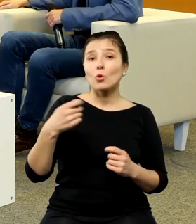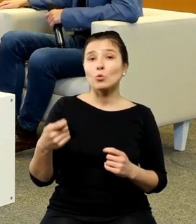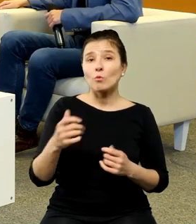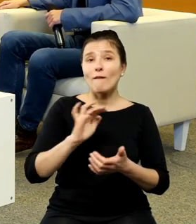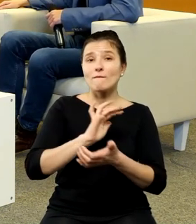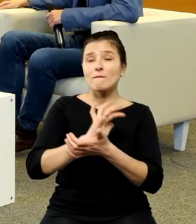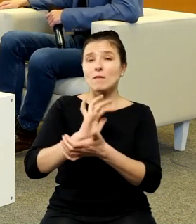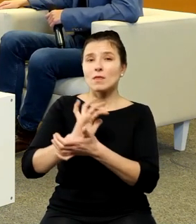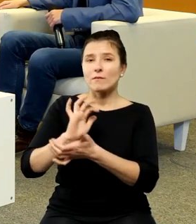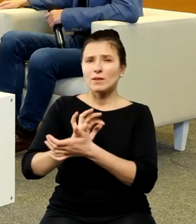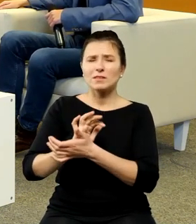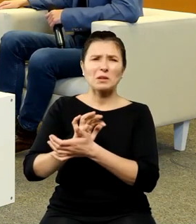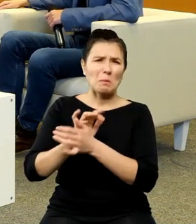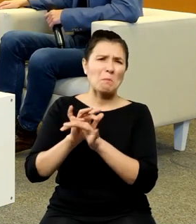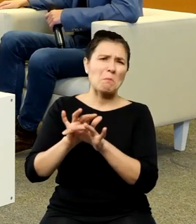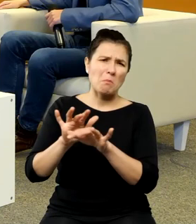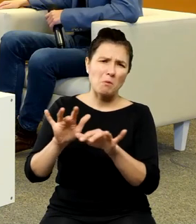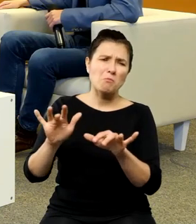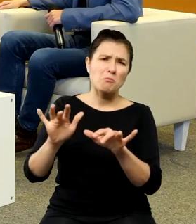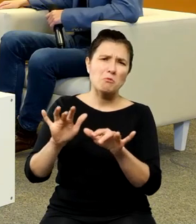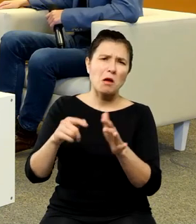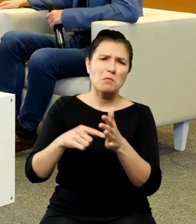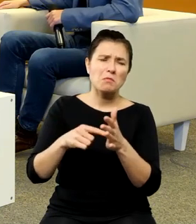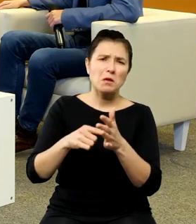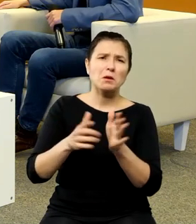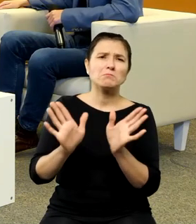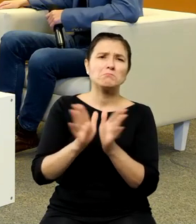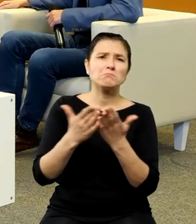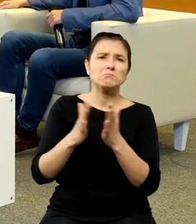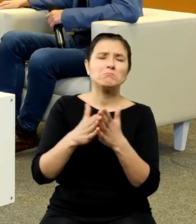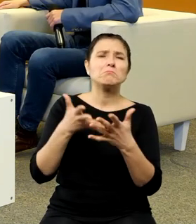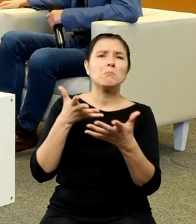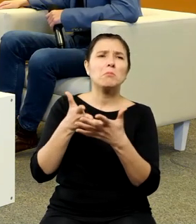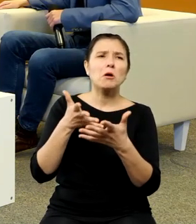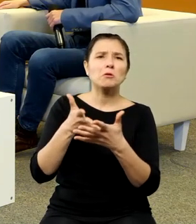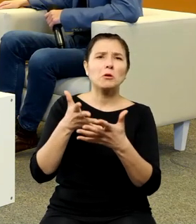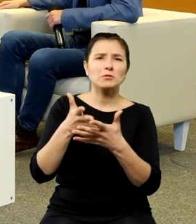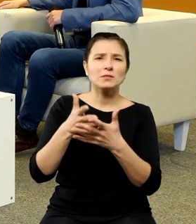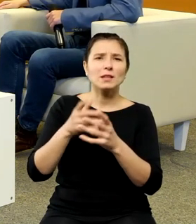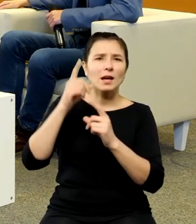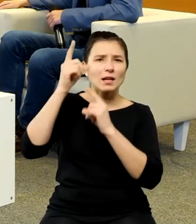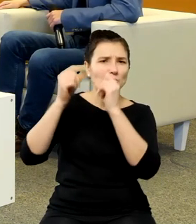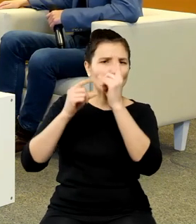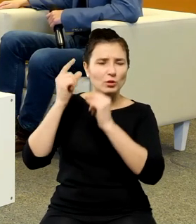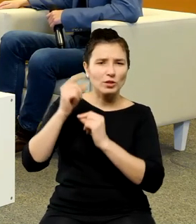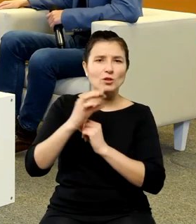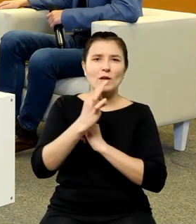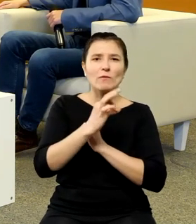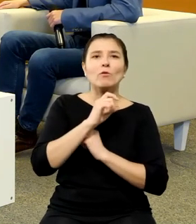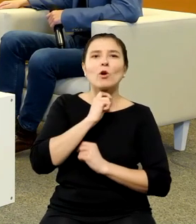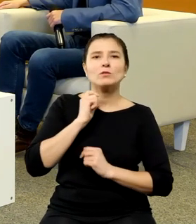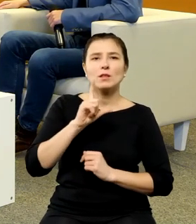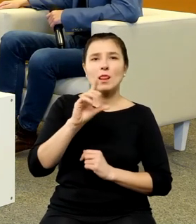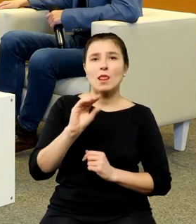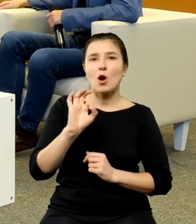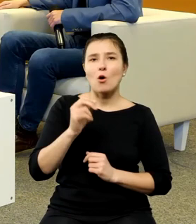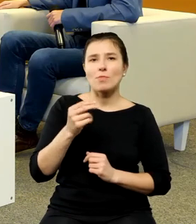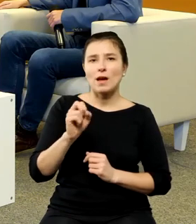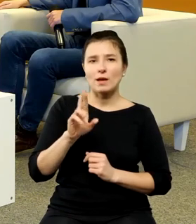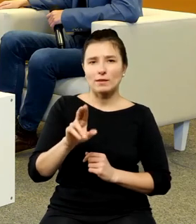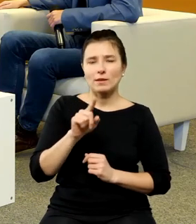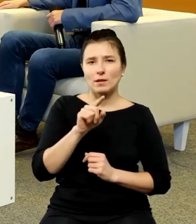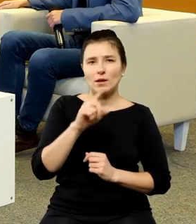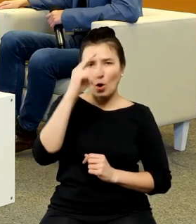bardzo popularnego prognostyku astrologicznego ojca Leonarda, ale w bardzo specyficzny sposób, ponieważ